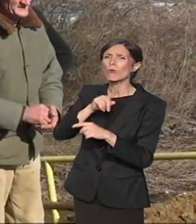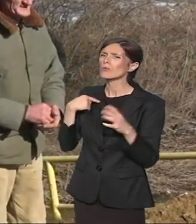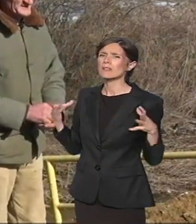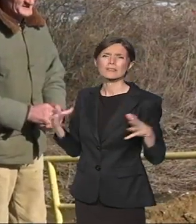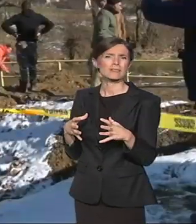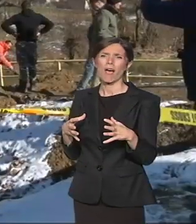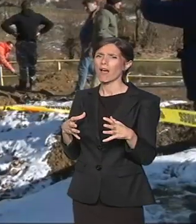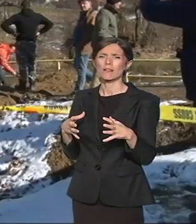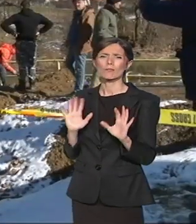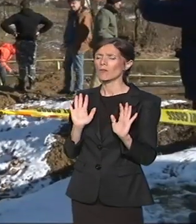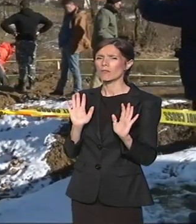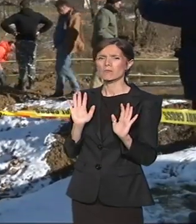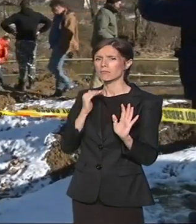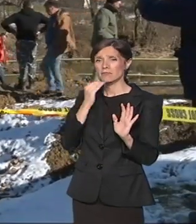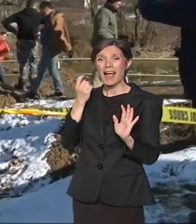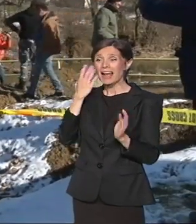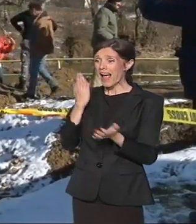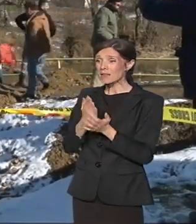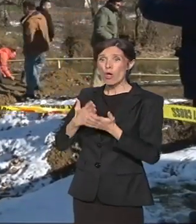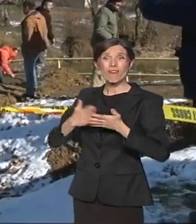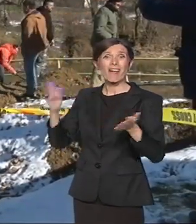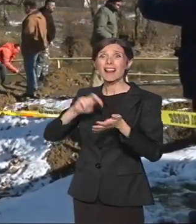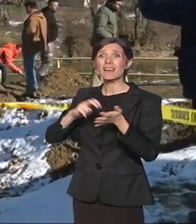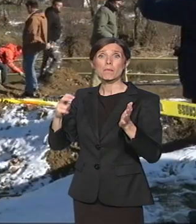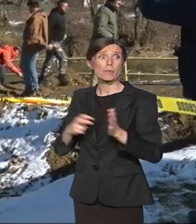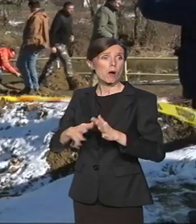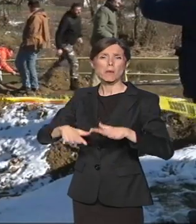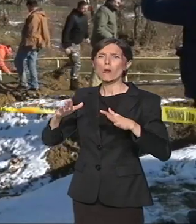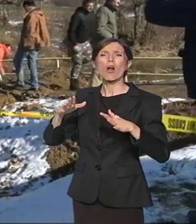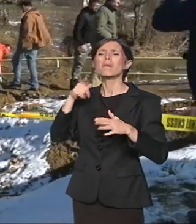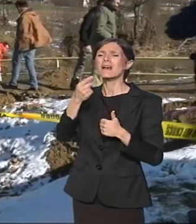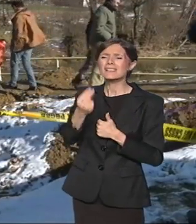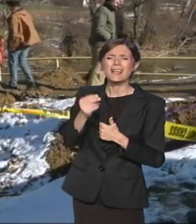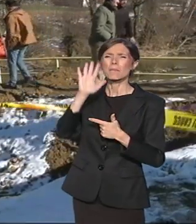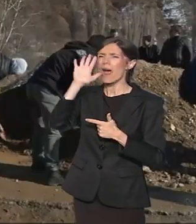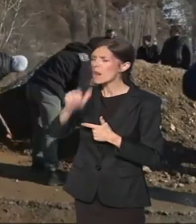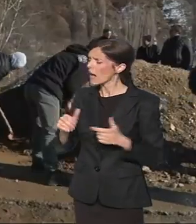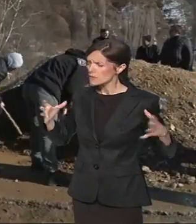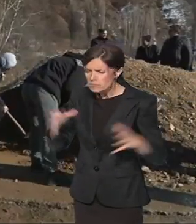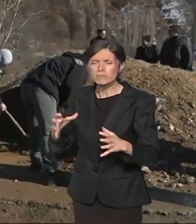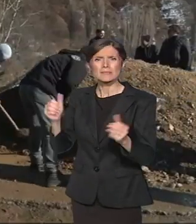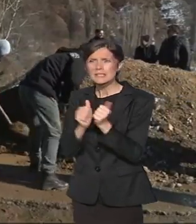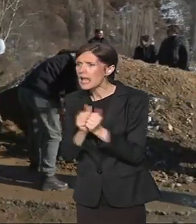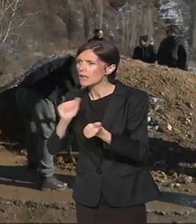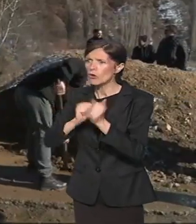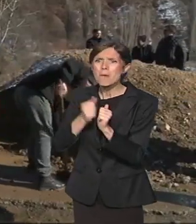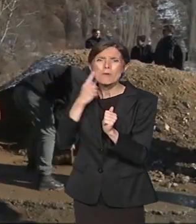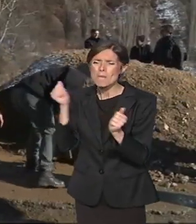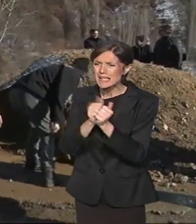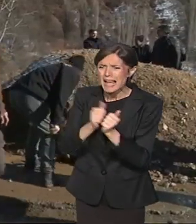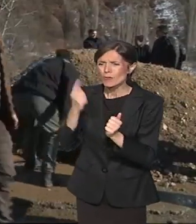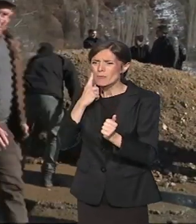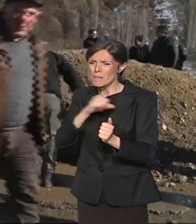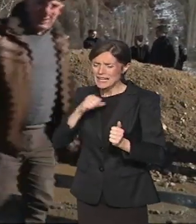Znači, isto i onog dana kad je bio najveći problem, svi su tu bili zajedni. Znači, i Srbi, i Albanci pokušavali su čak i sami da naprave privremeno